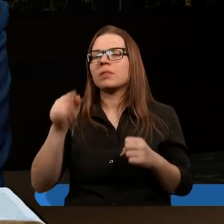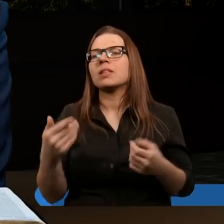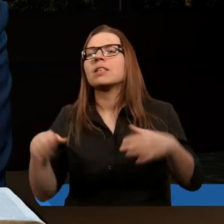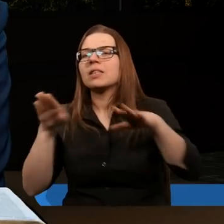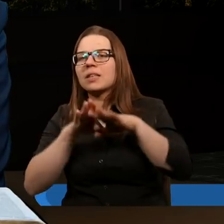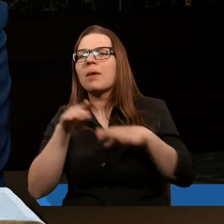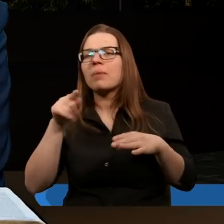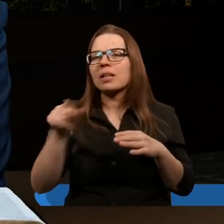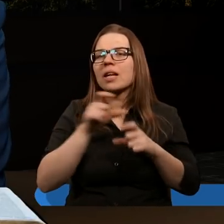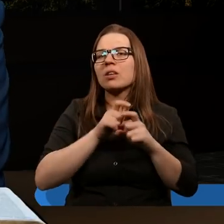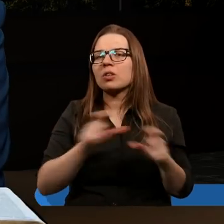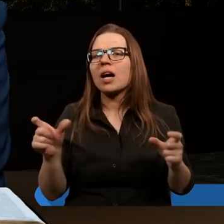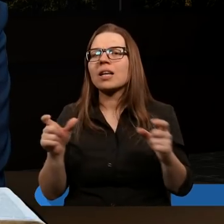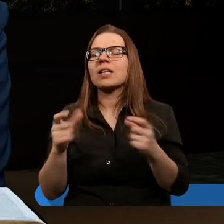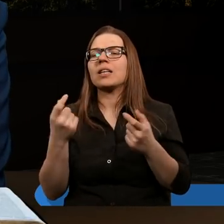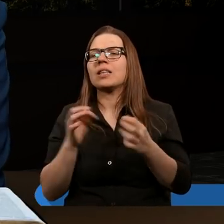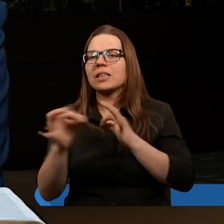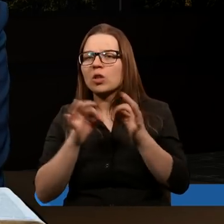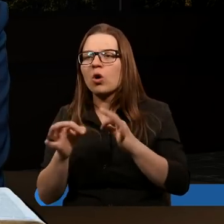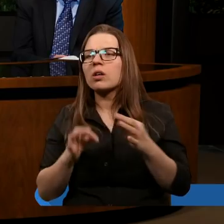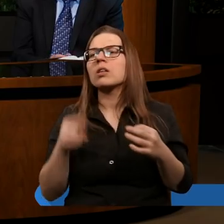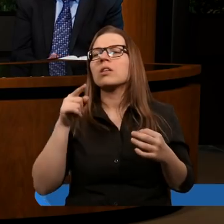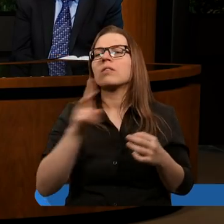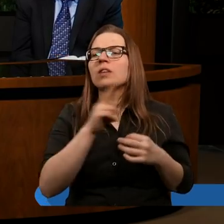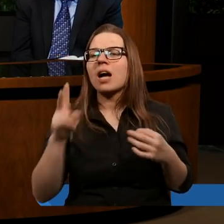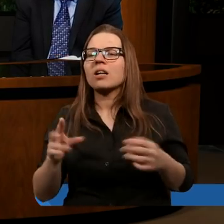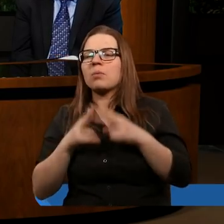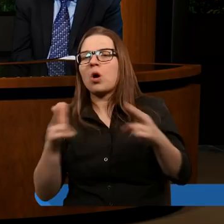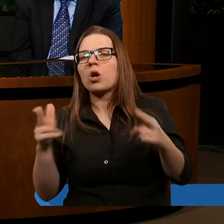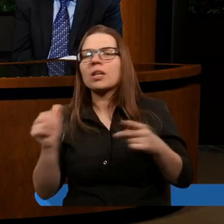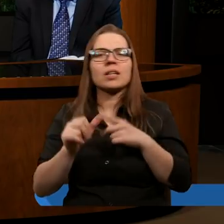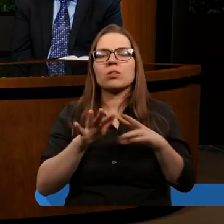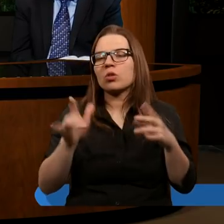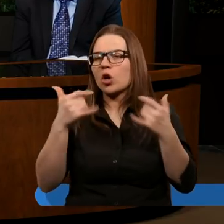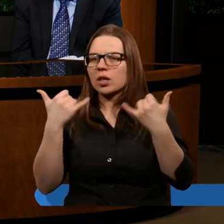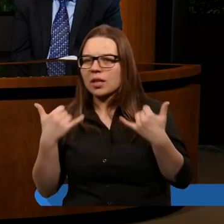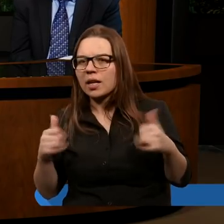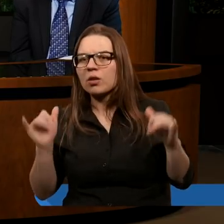zamyka ten czas historii, ale w każdym okresie jest ze swoim ludem.